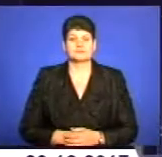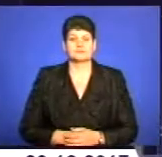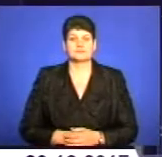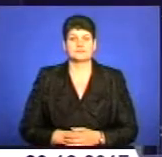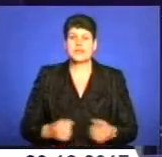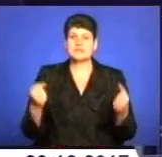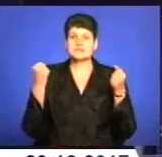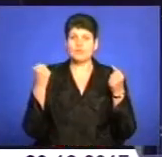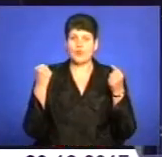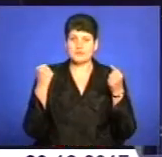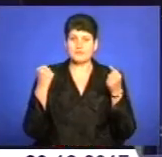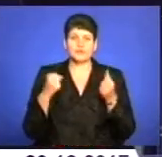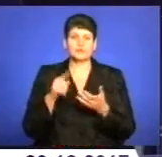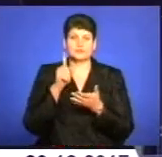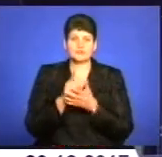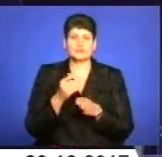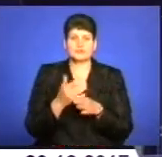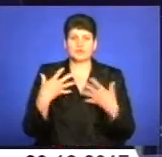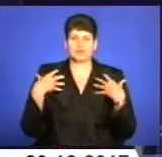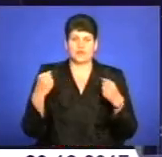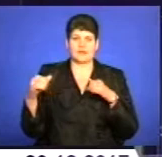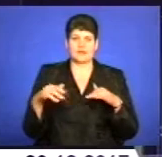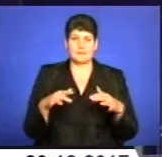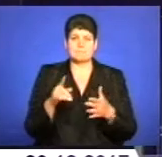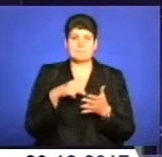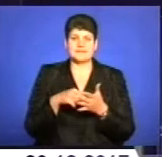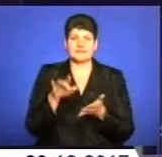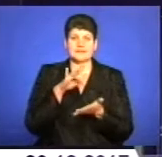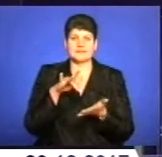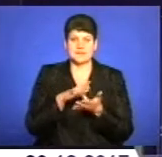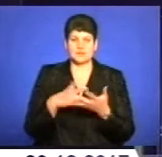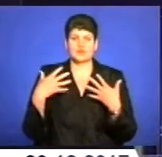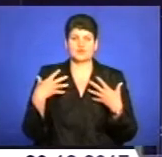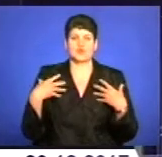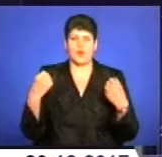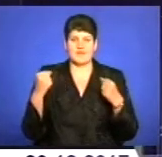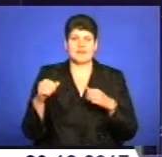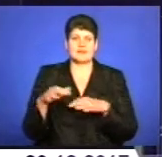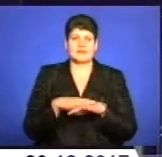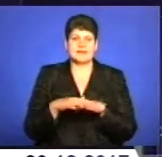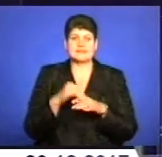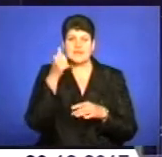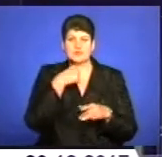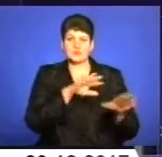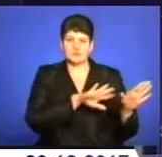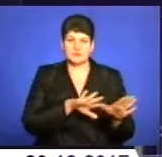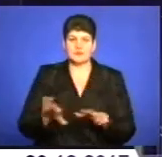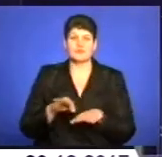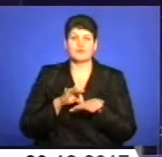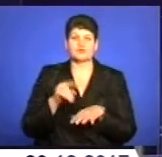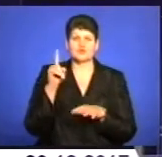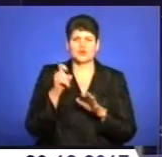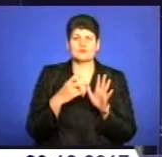Спорт – невід'ємна частина здорової нації. Міський центр фізичного здоров'я населення за рік, що минає, провів понад 170